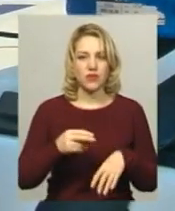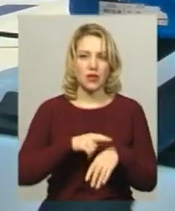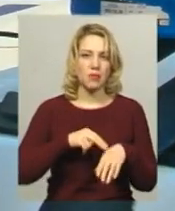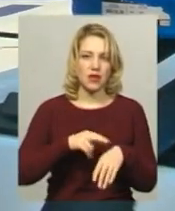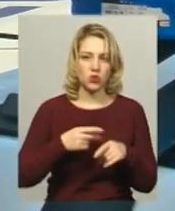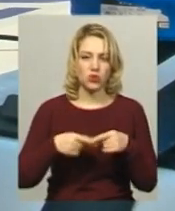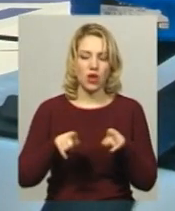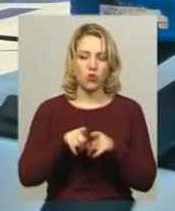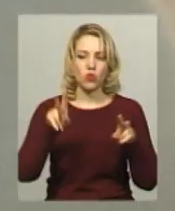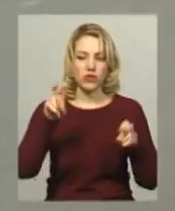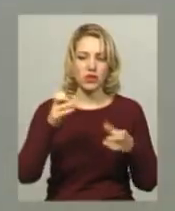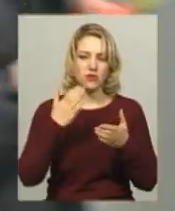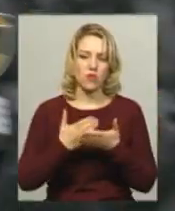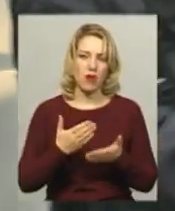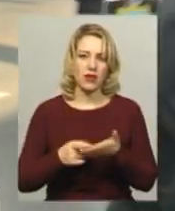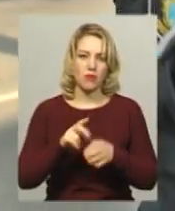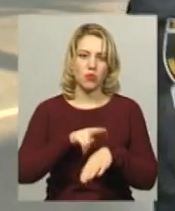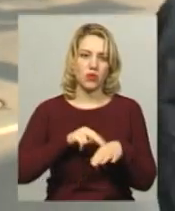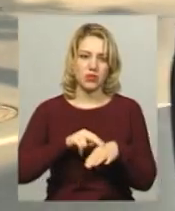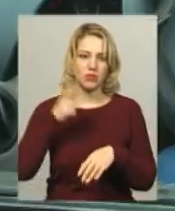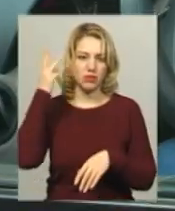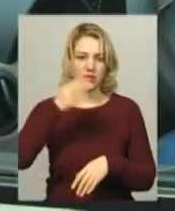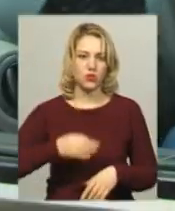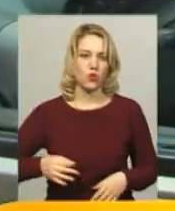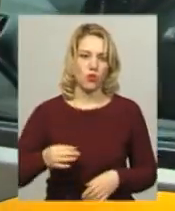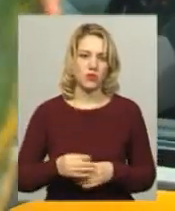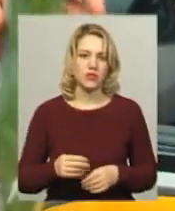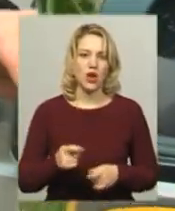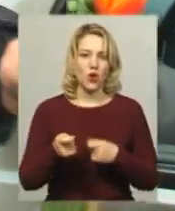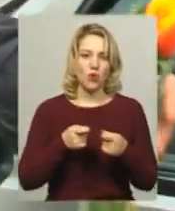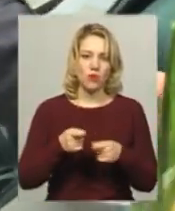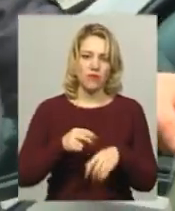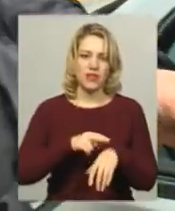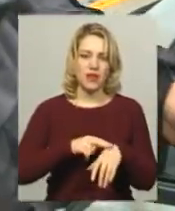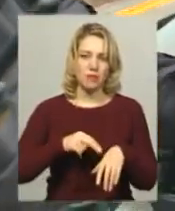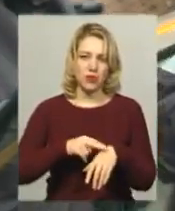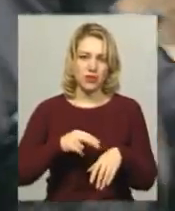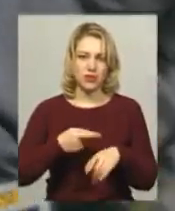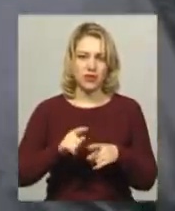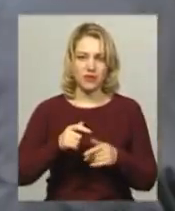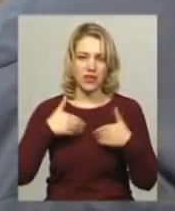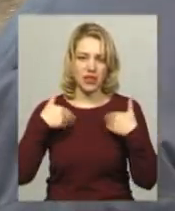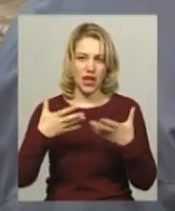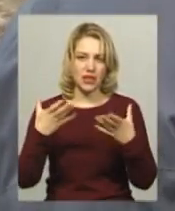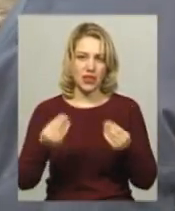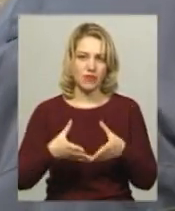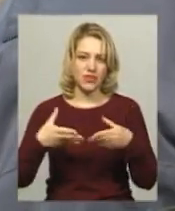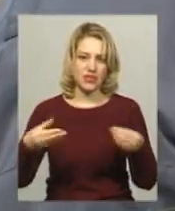назву має акція від управління патрульної поліції в Хмельницькій області. Управління патрульної поліції в Хмельницькій області вітає вам з днем весни.